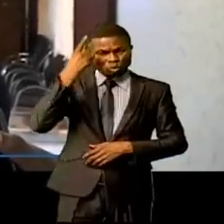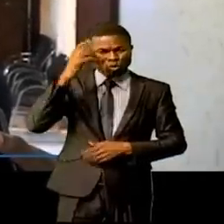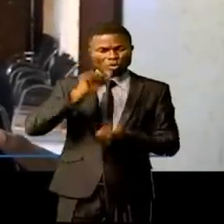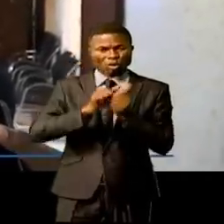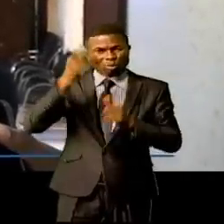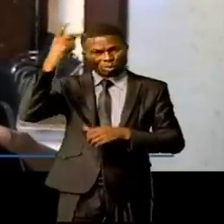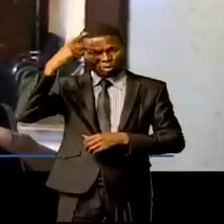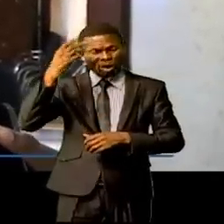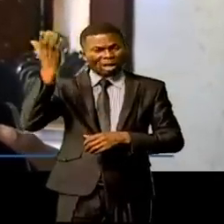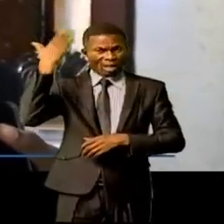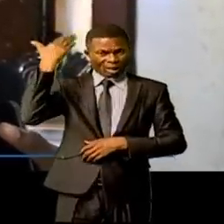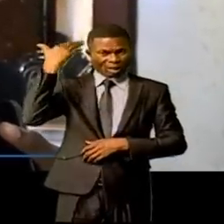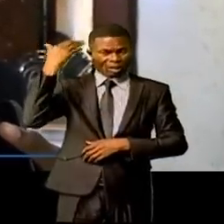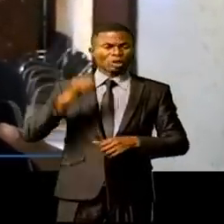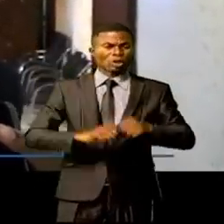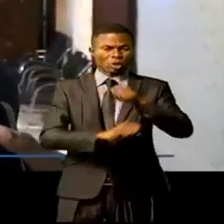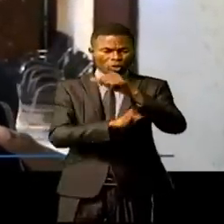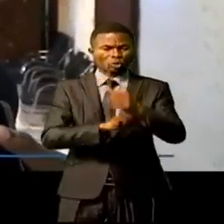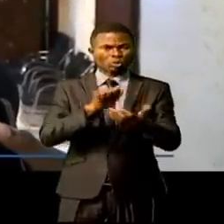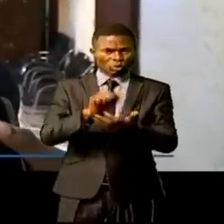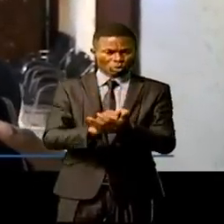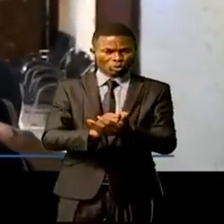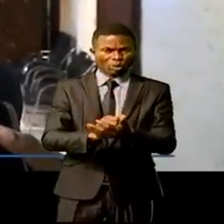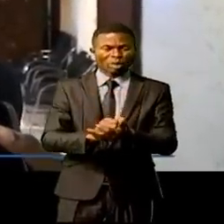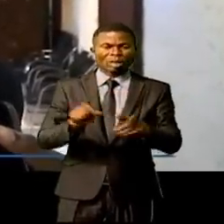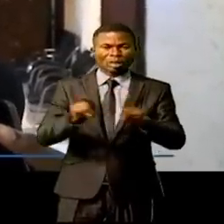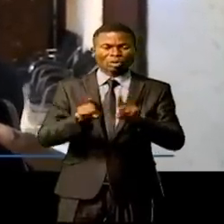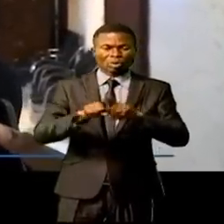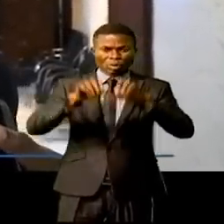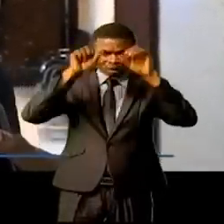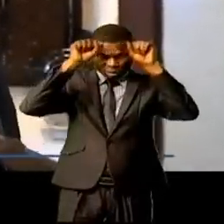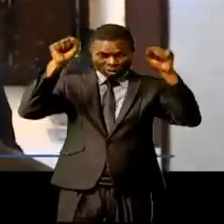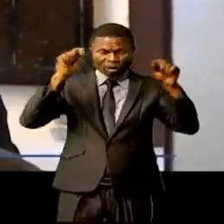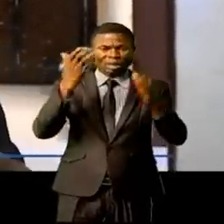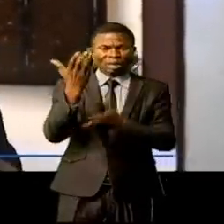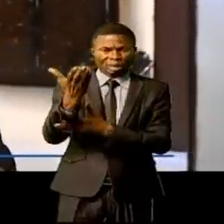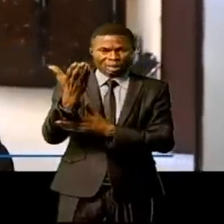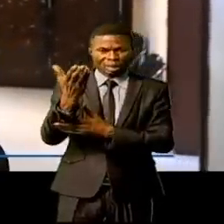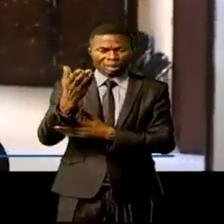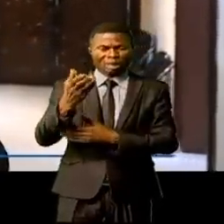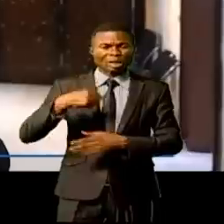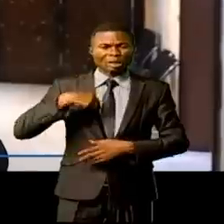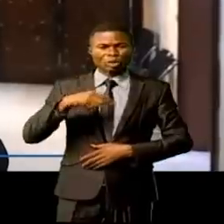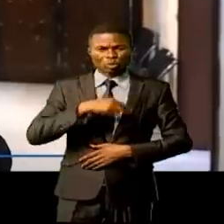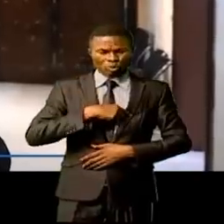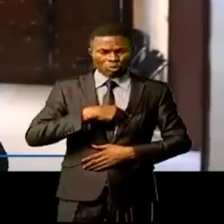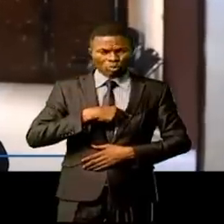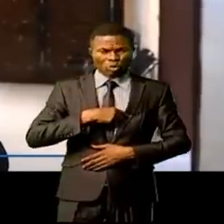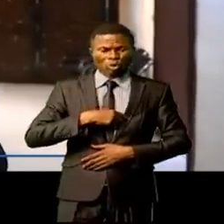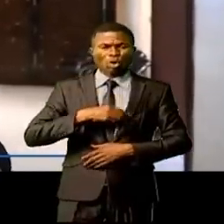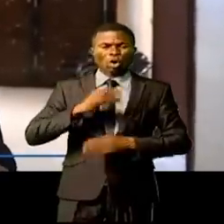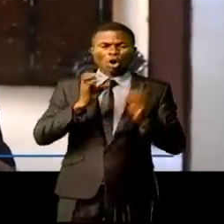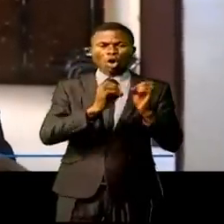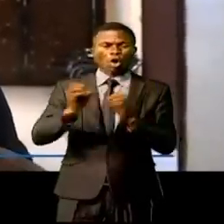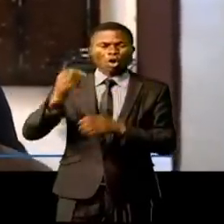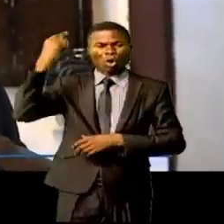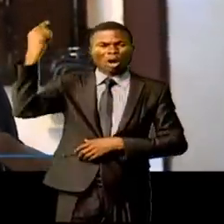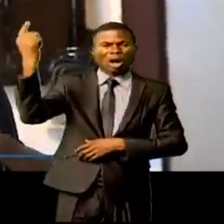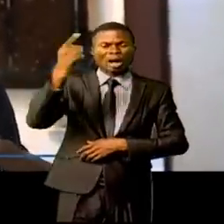on a dans le passé soutenu ce processus et comme le président a aussi appelé une autre fois aux organisations internationales